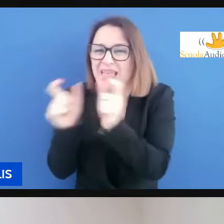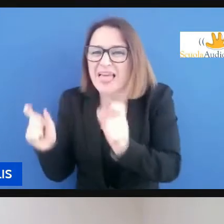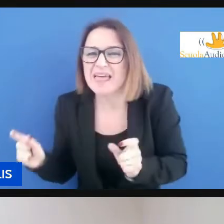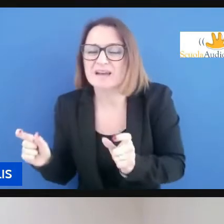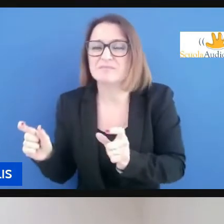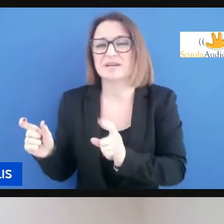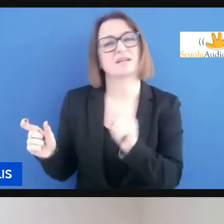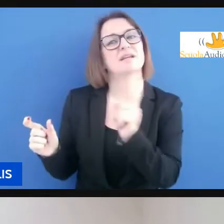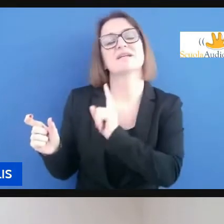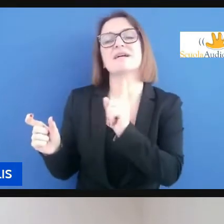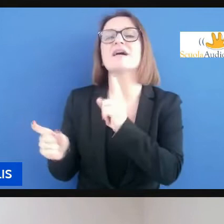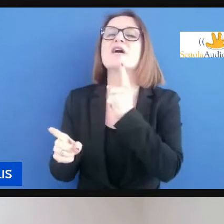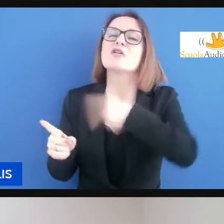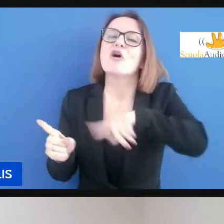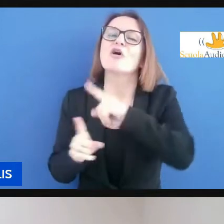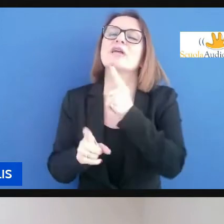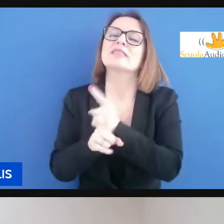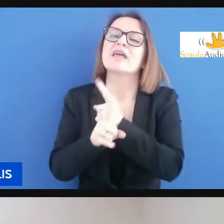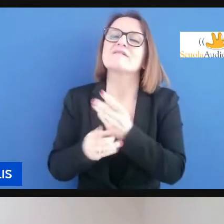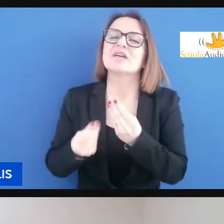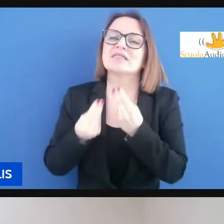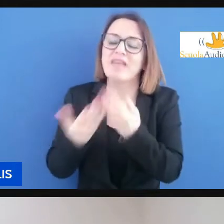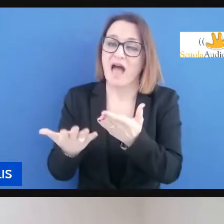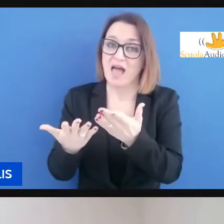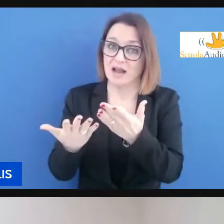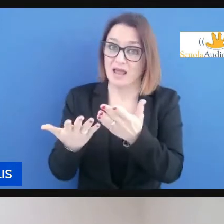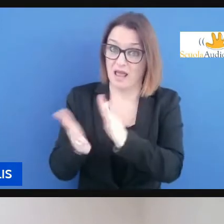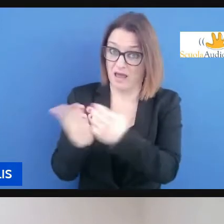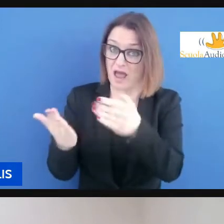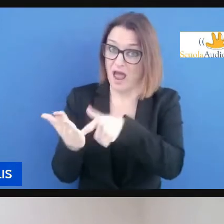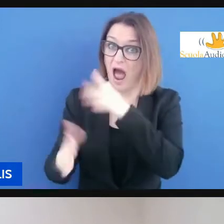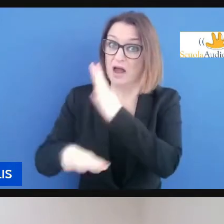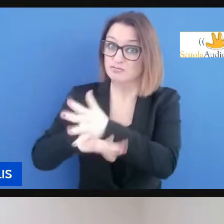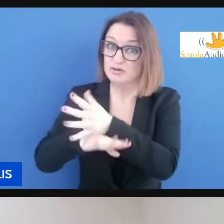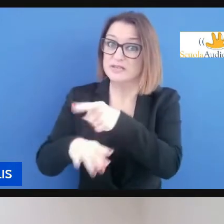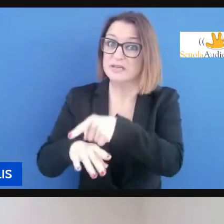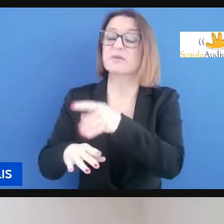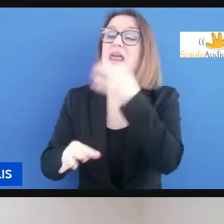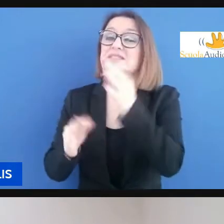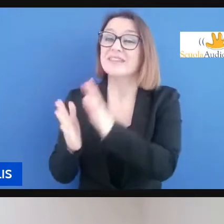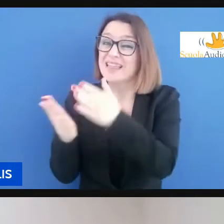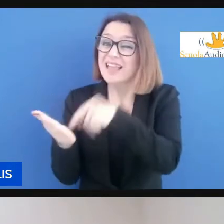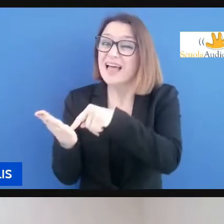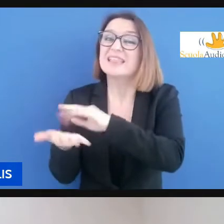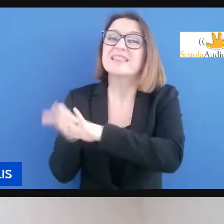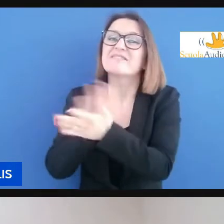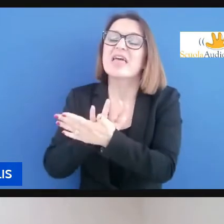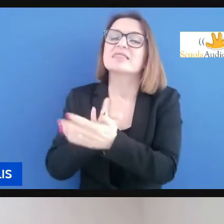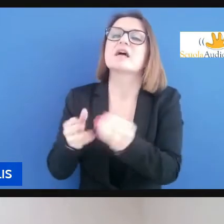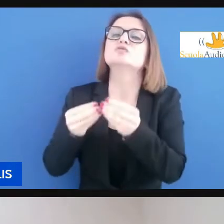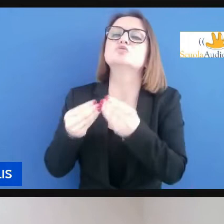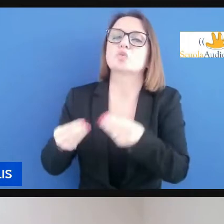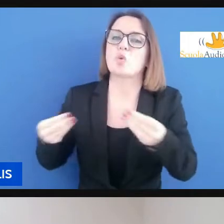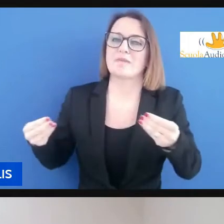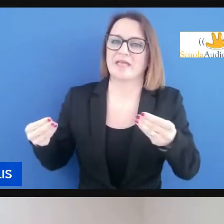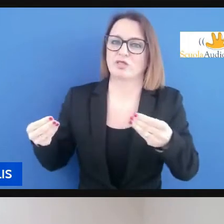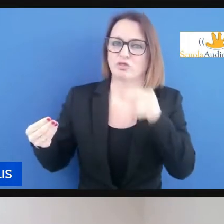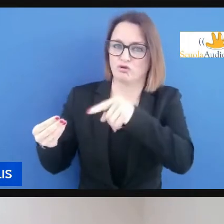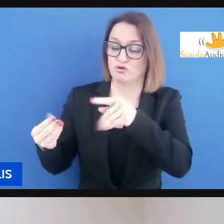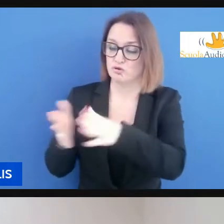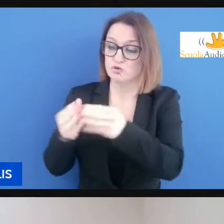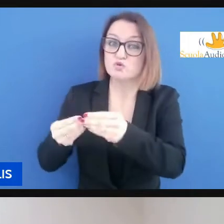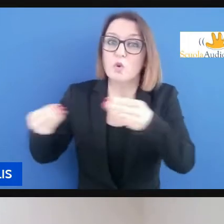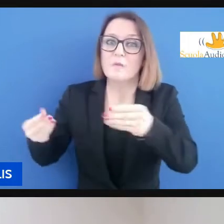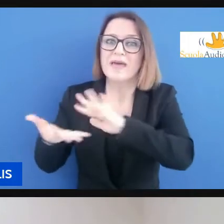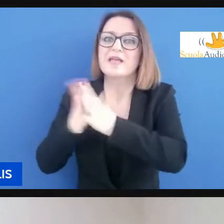proprio al nostro bambino soldo lo strumento per poter accedere a testi che nel percorso